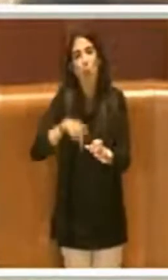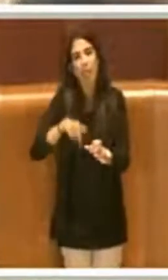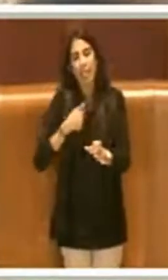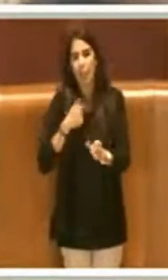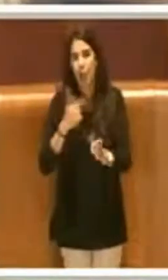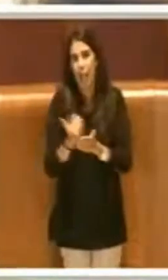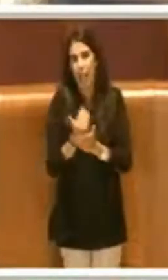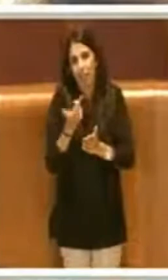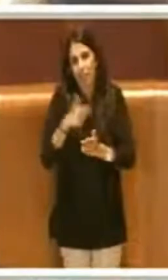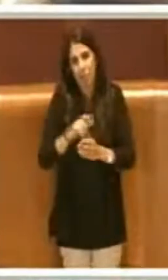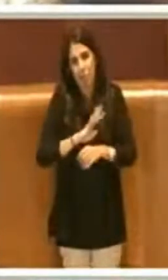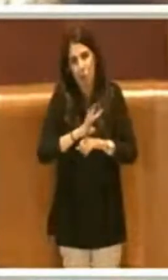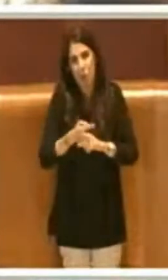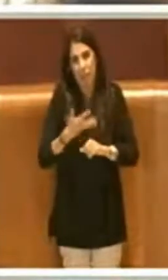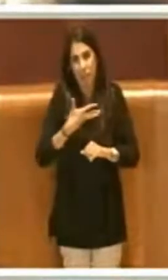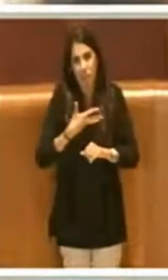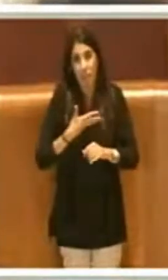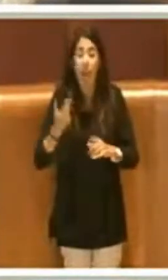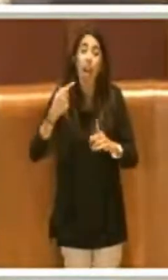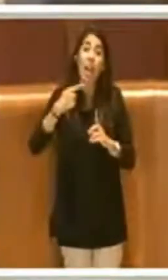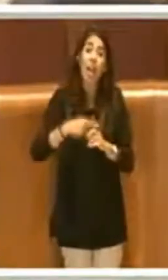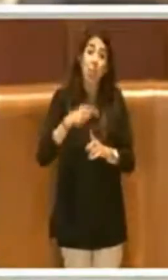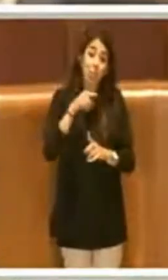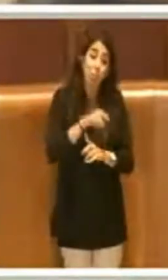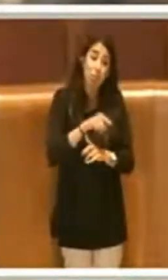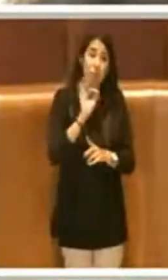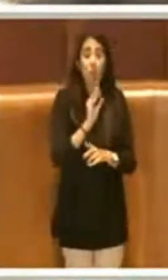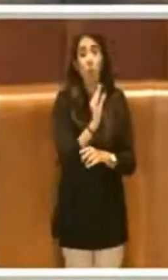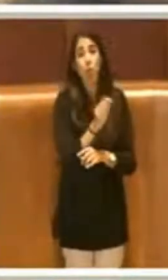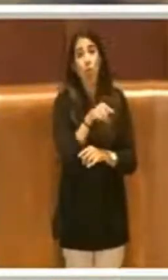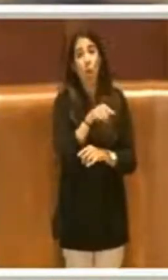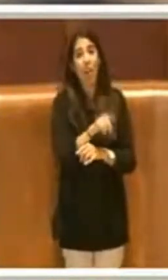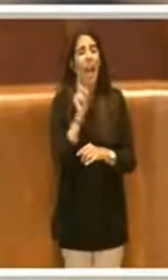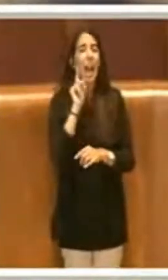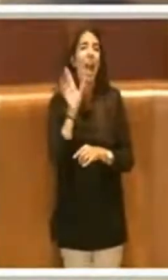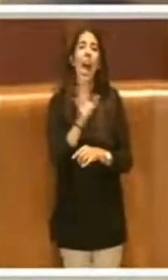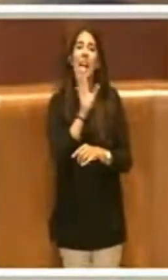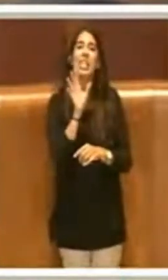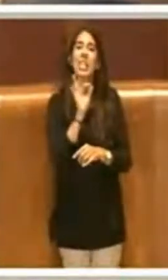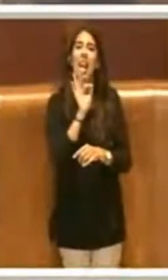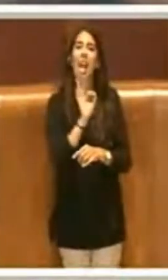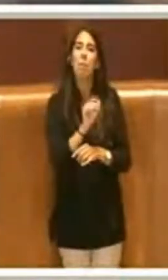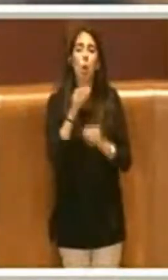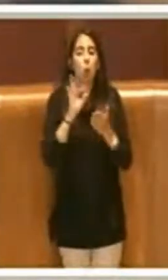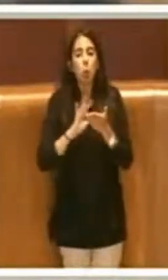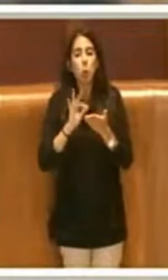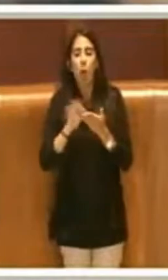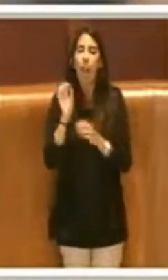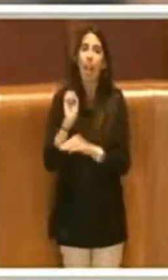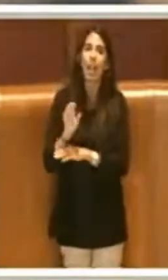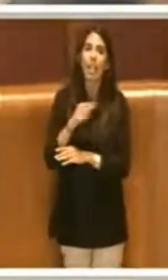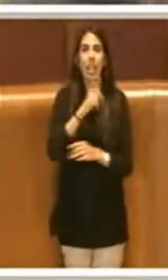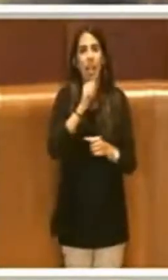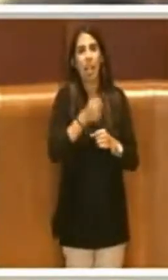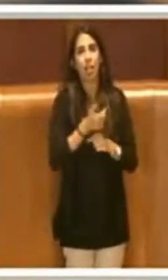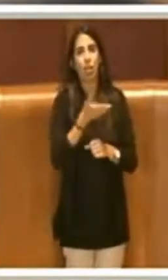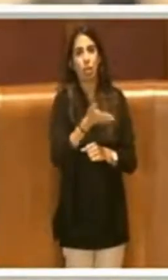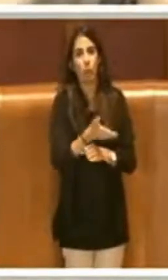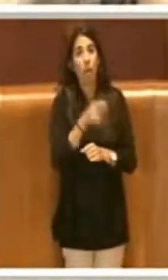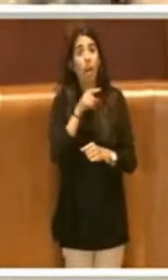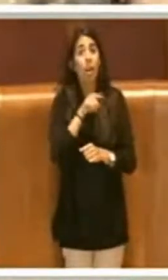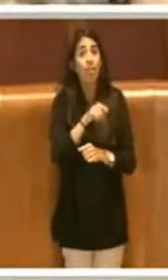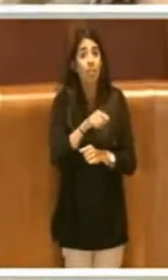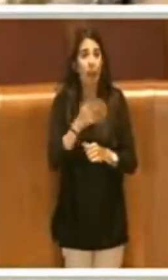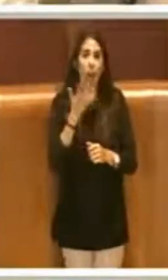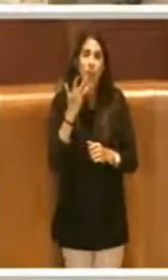nelle scuole. La sua voglia di libertà, sua appartenenza nonostante le origini somale all